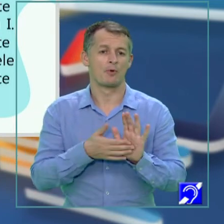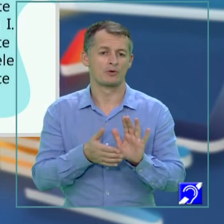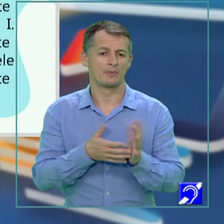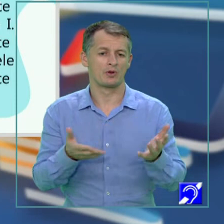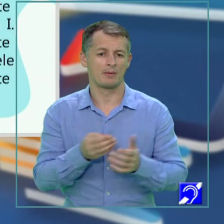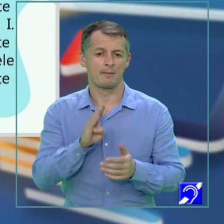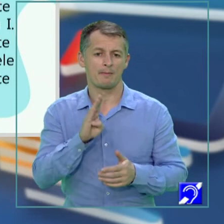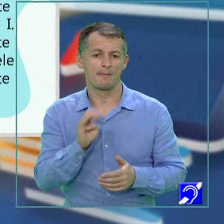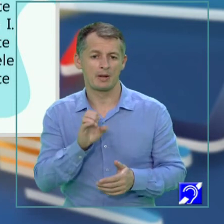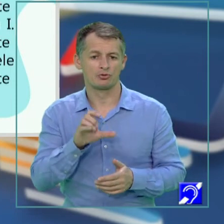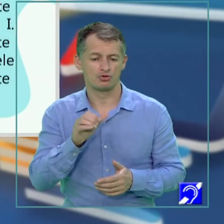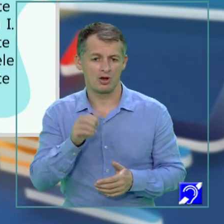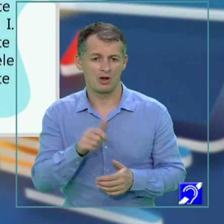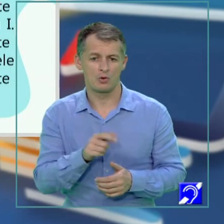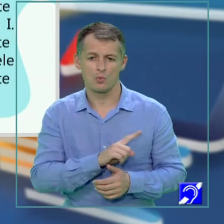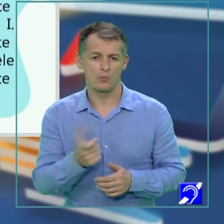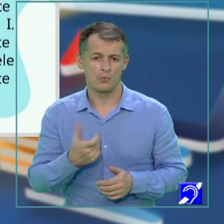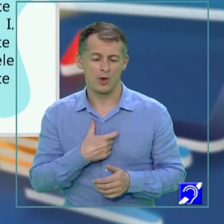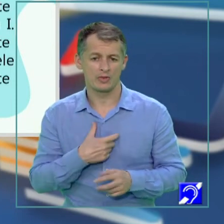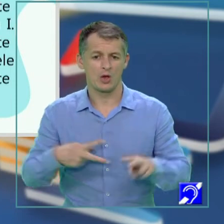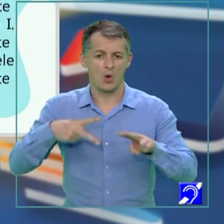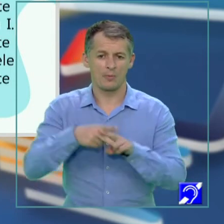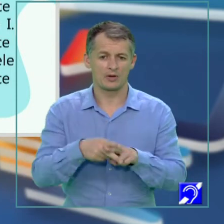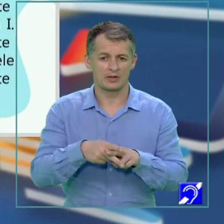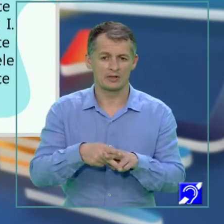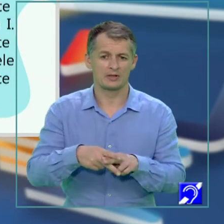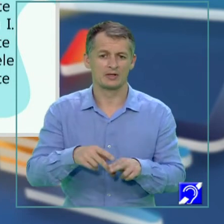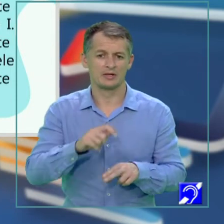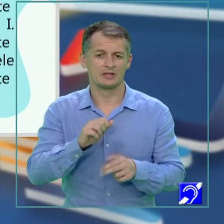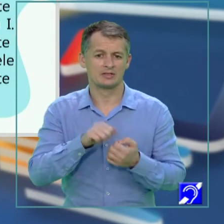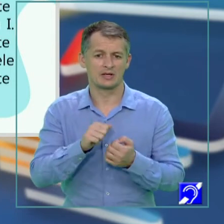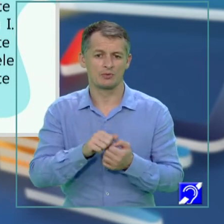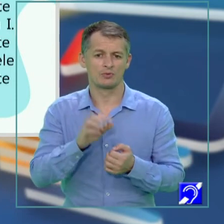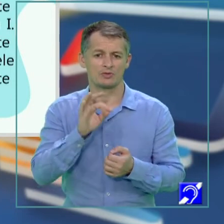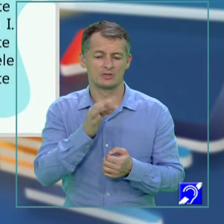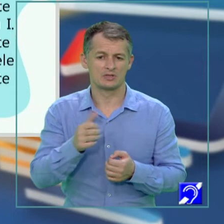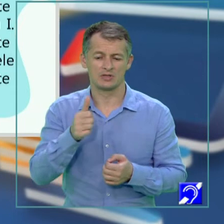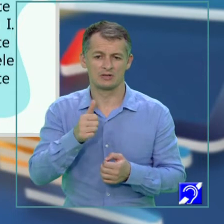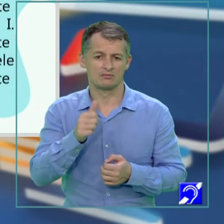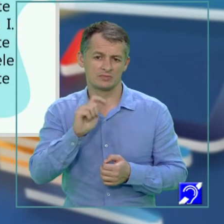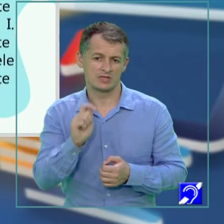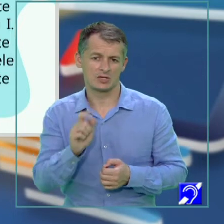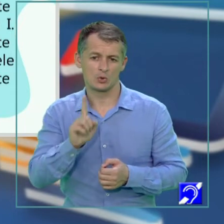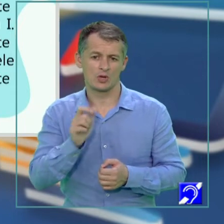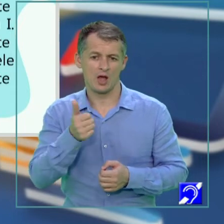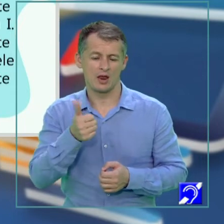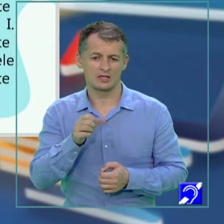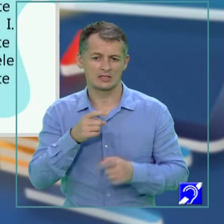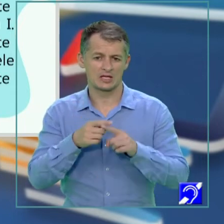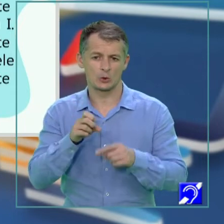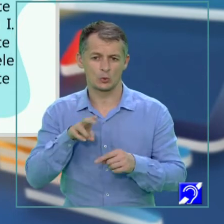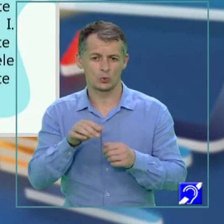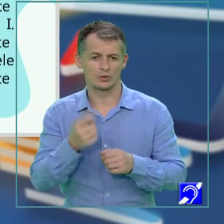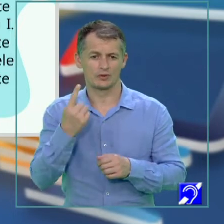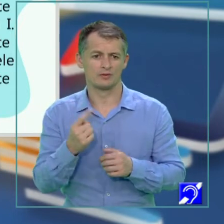poate a costa la țărmul țării lui Alexandru I și prezintă în 30-50 de cuvinte asemănările dintre